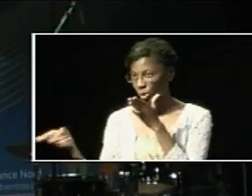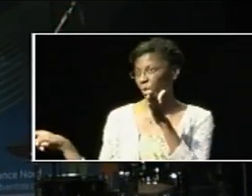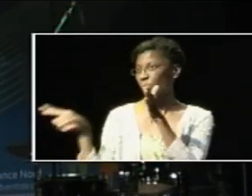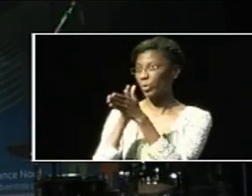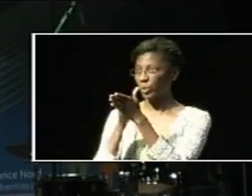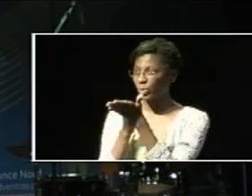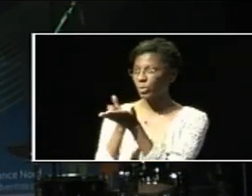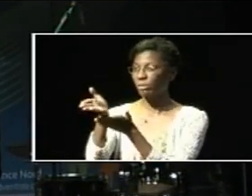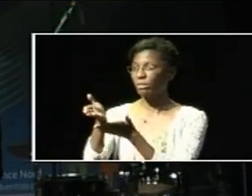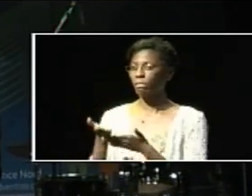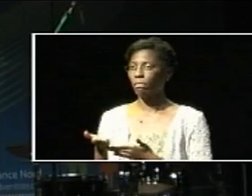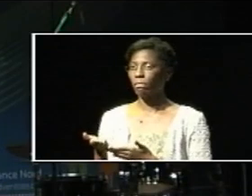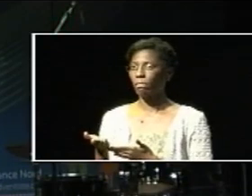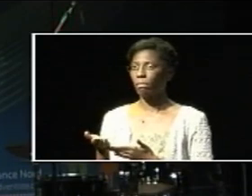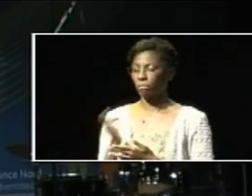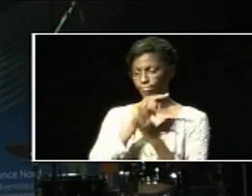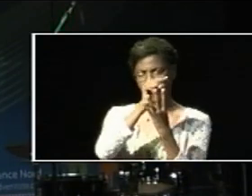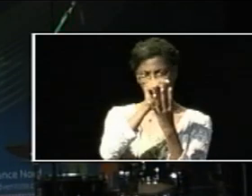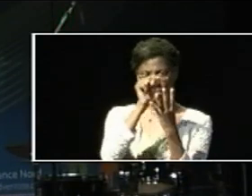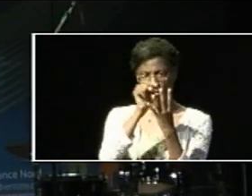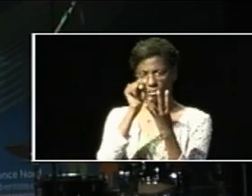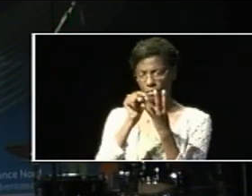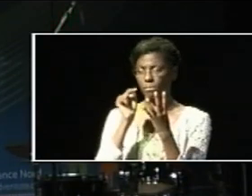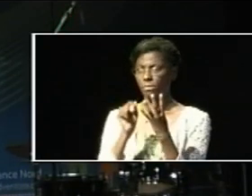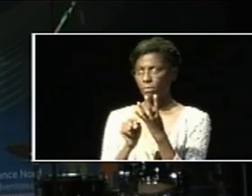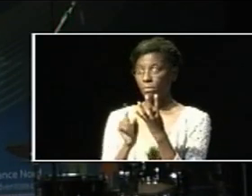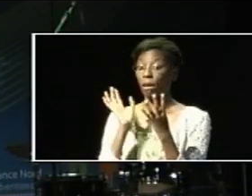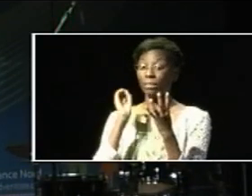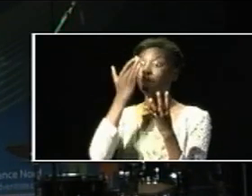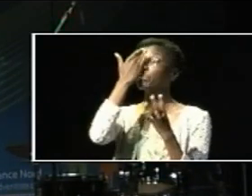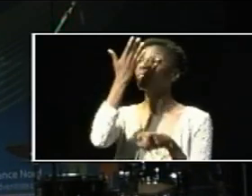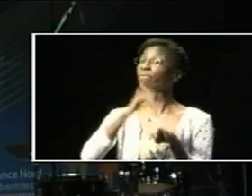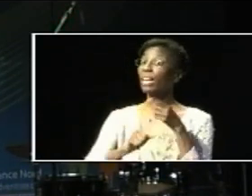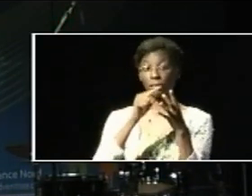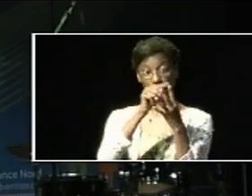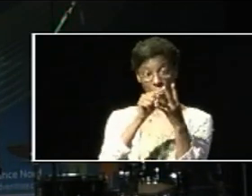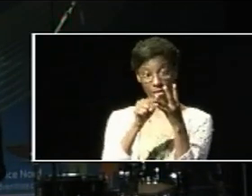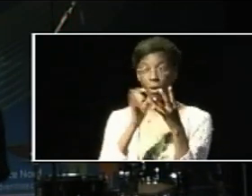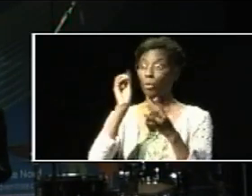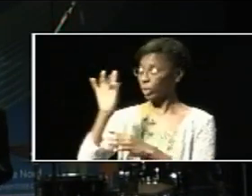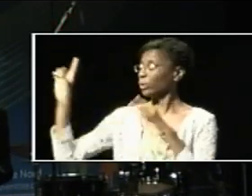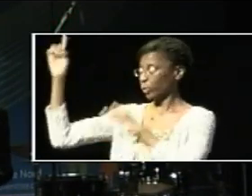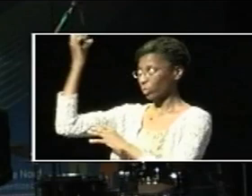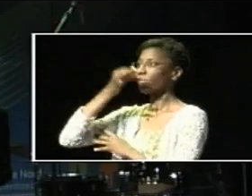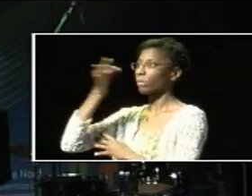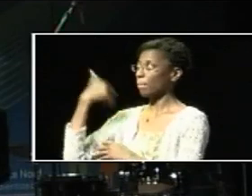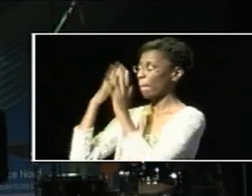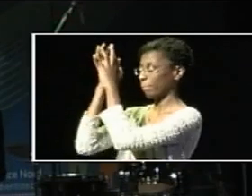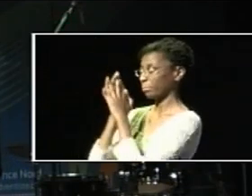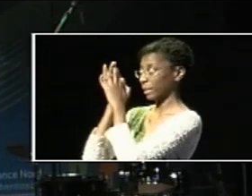Quand nous faisons ces éléments, Dieu dit, exaucerai des cieux.